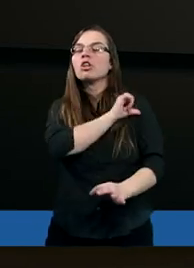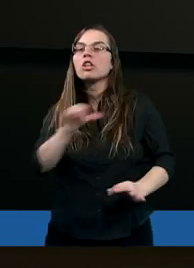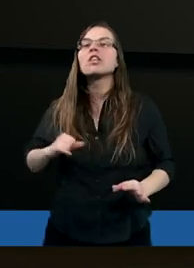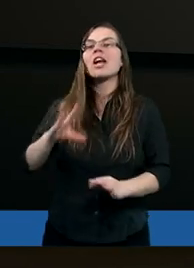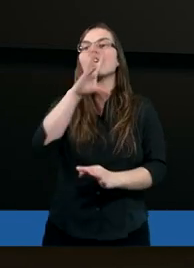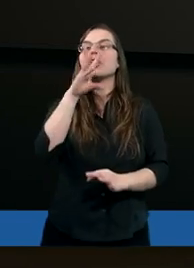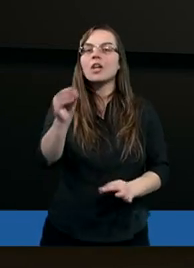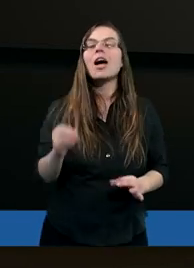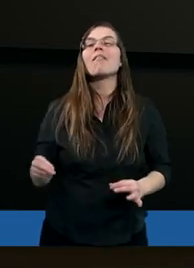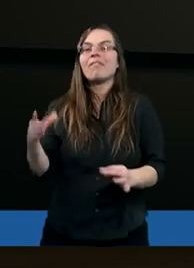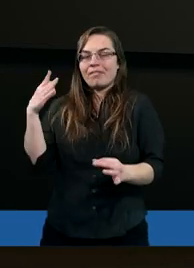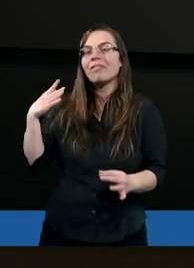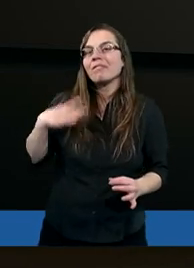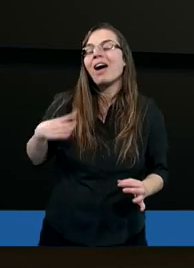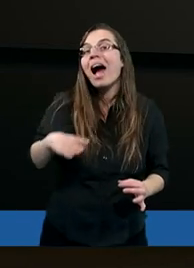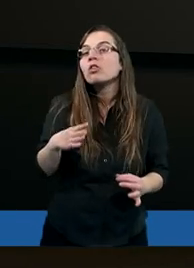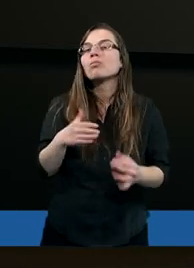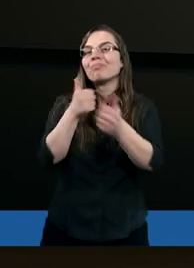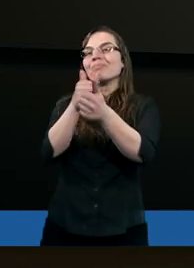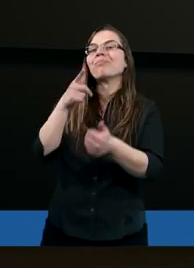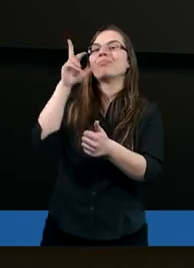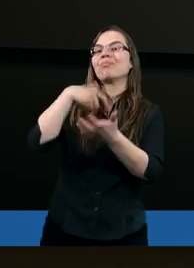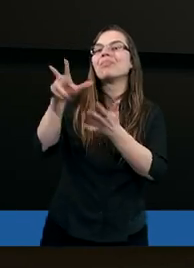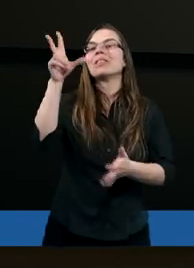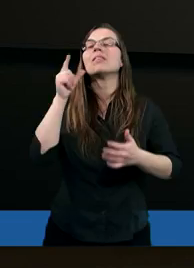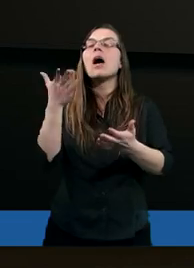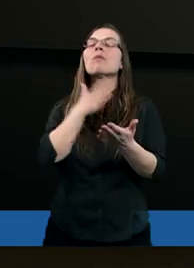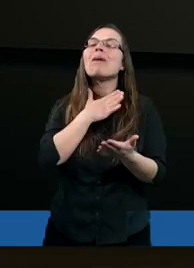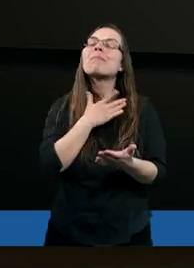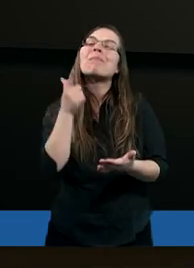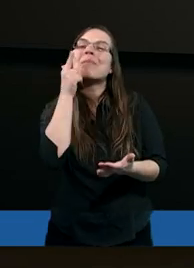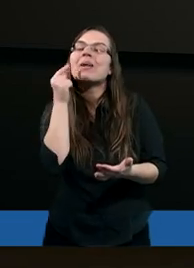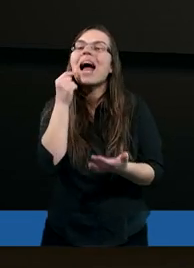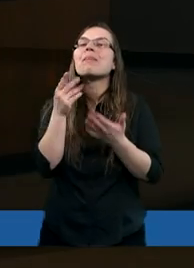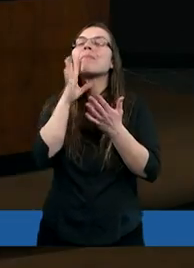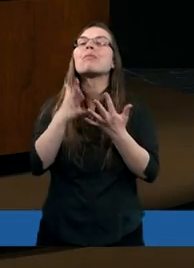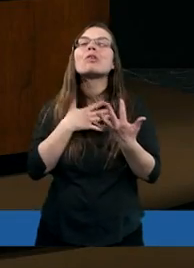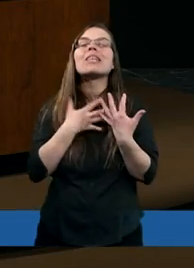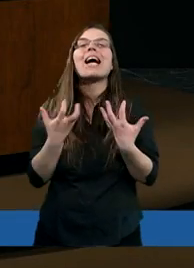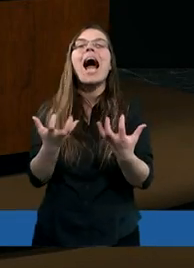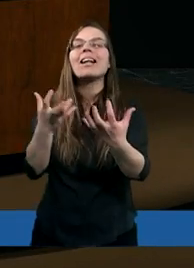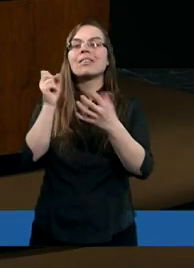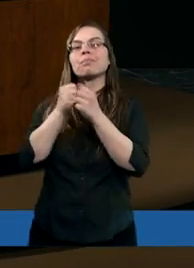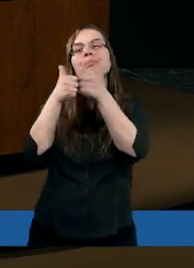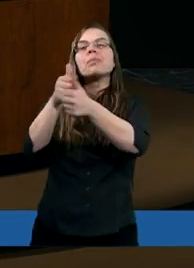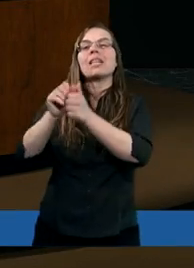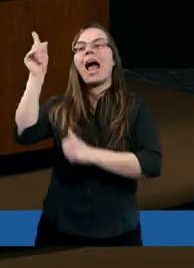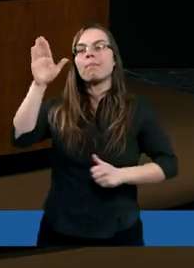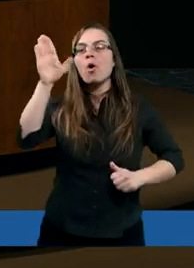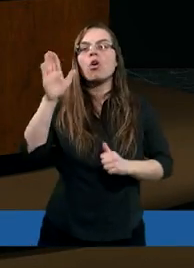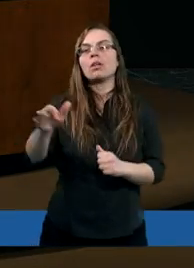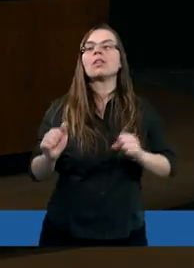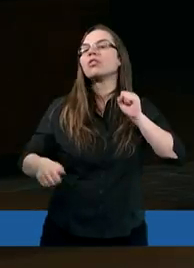warto z Bogiem iść. Już mamy przedsmak tego, prawda? No Piotr mówi, żeby